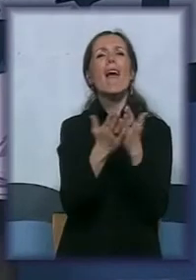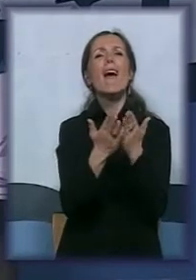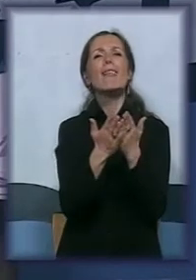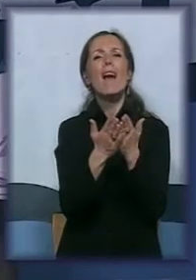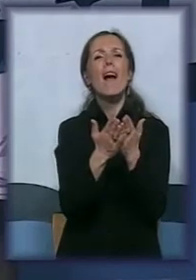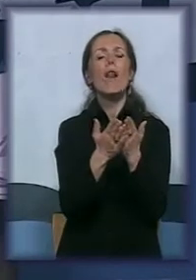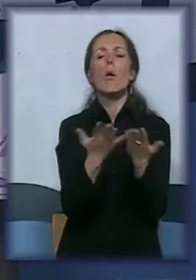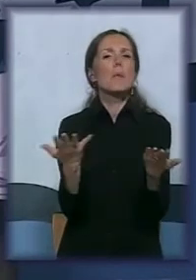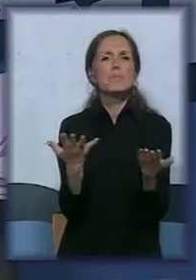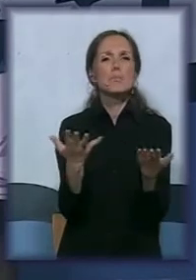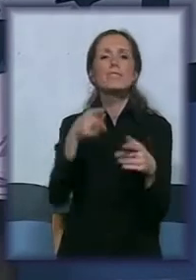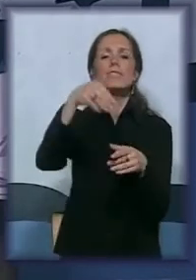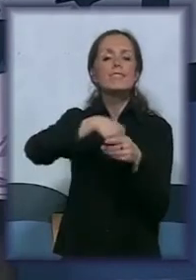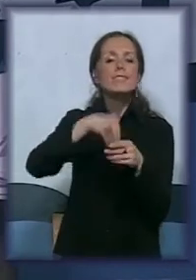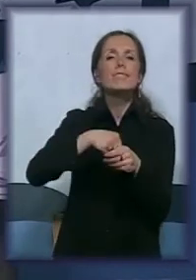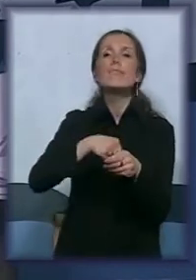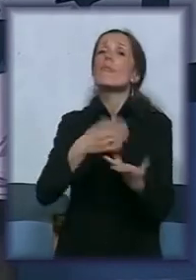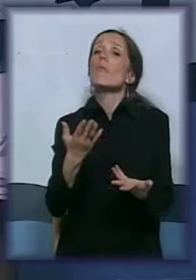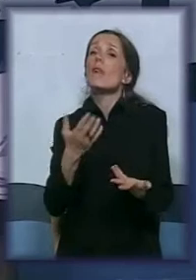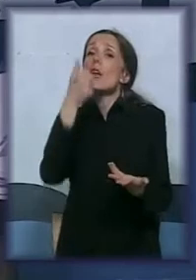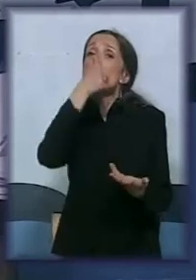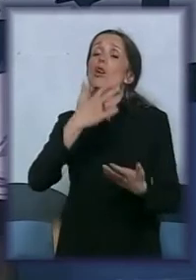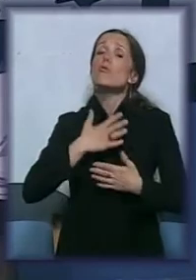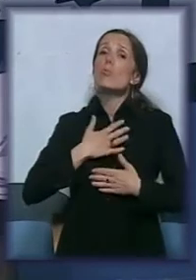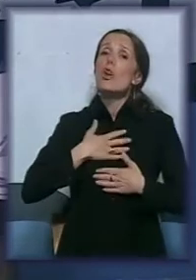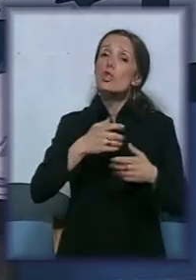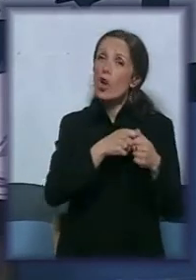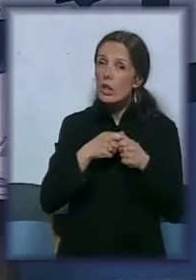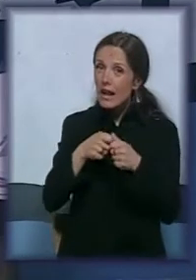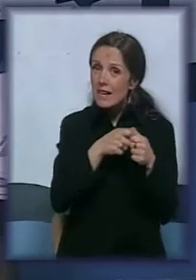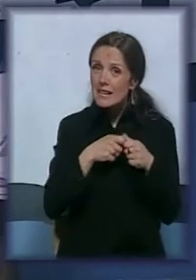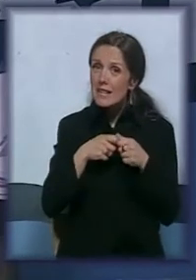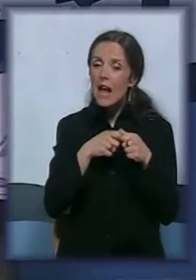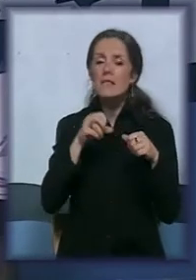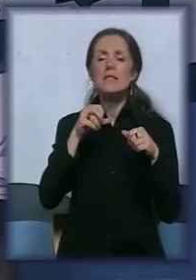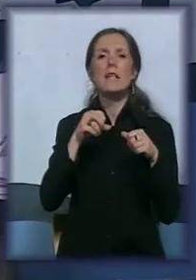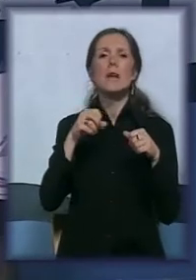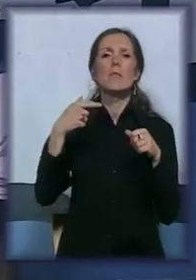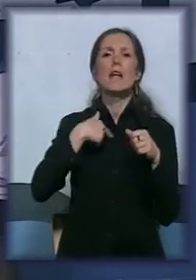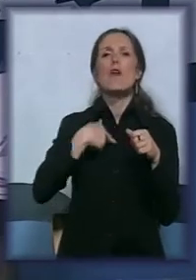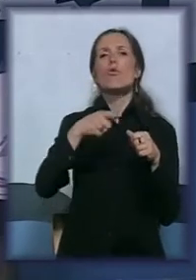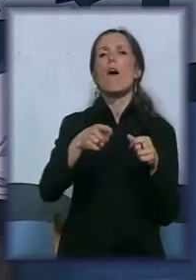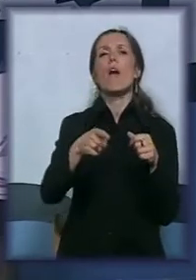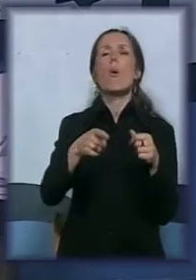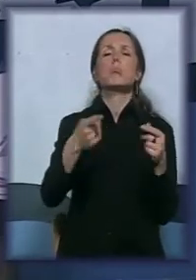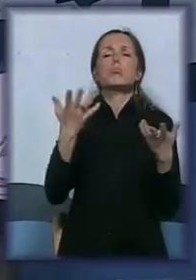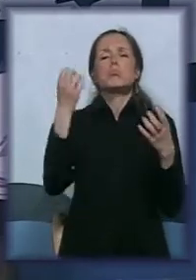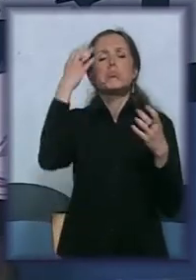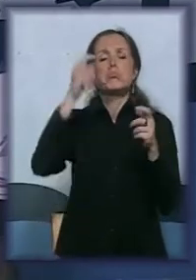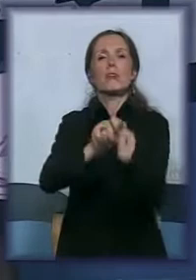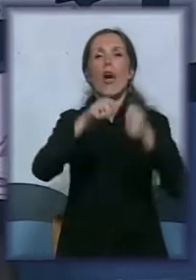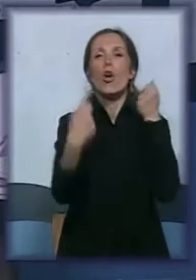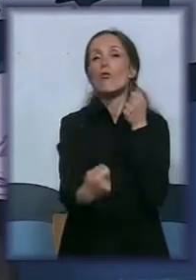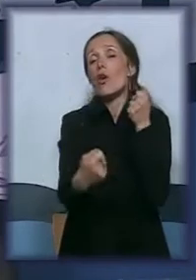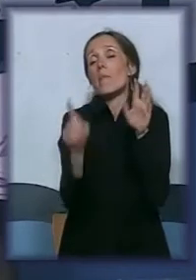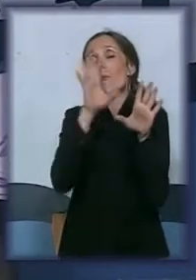jeste šta su to naše organizacije zapravo kroz neki svoj. Evo, ja ću ovako nasumicu otvoriti, pa bez ljutnje